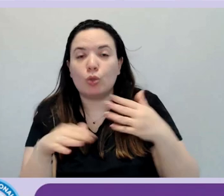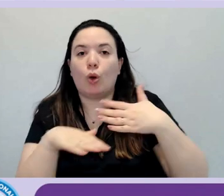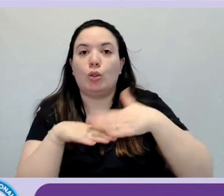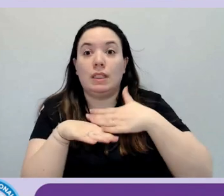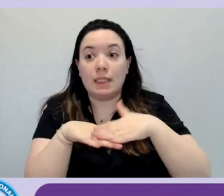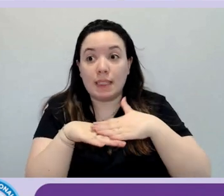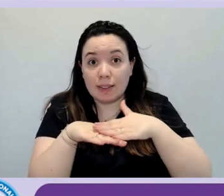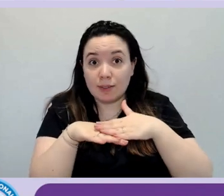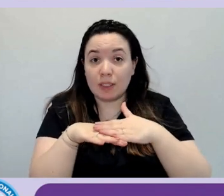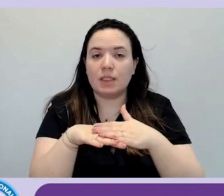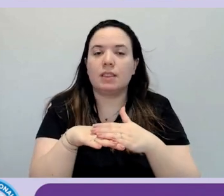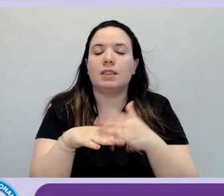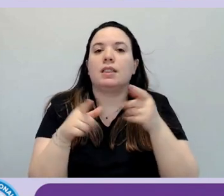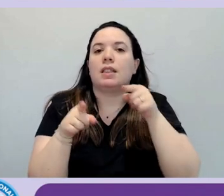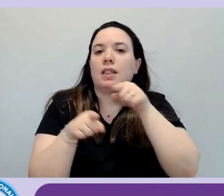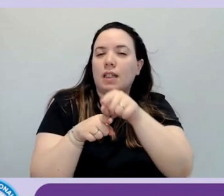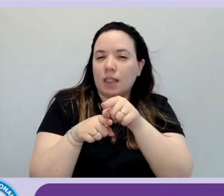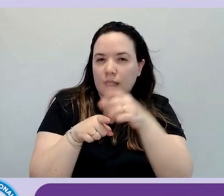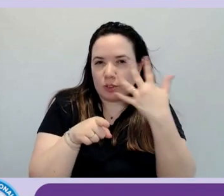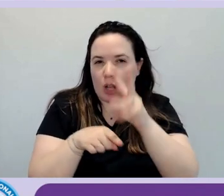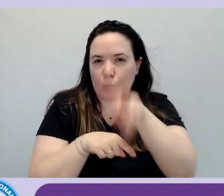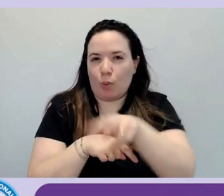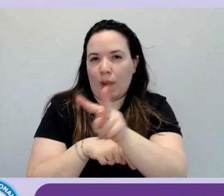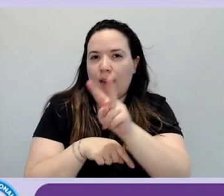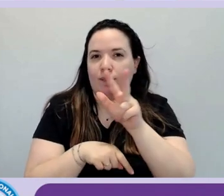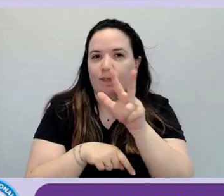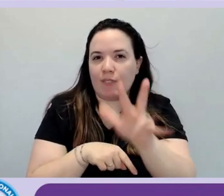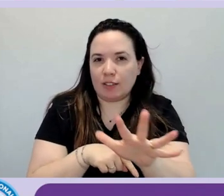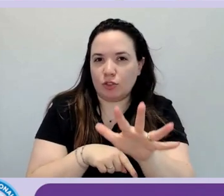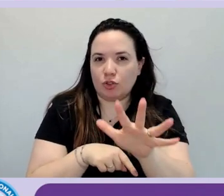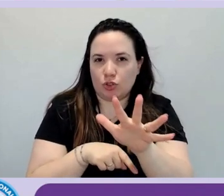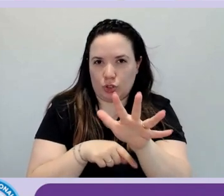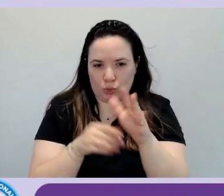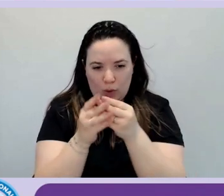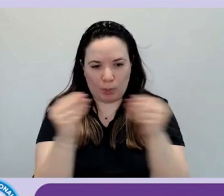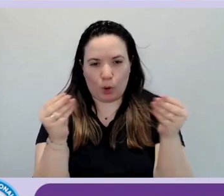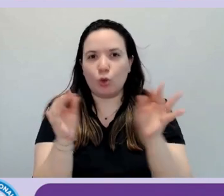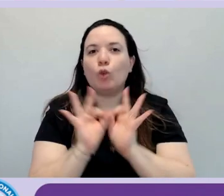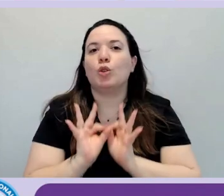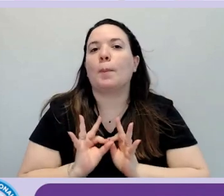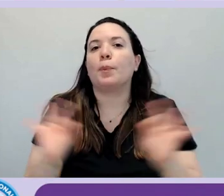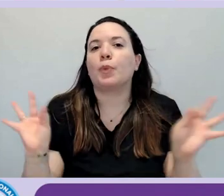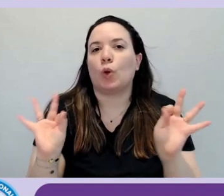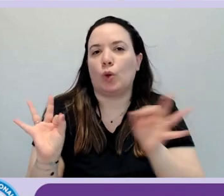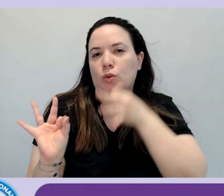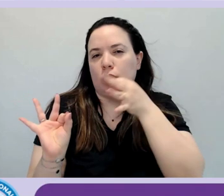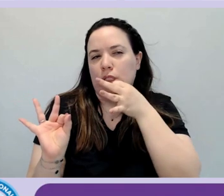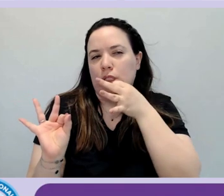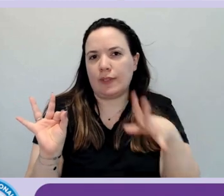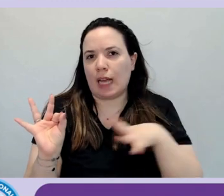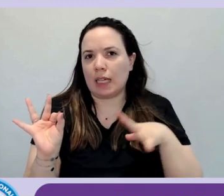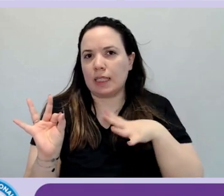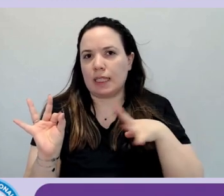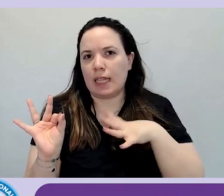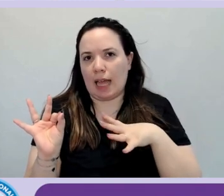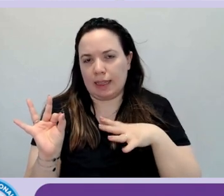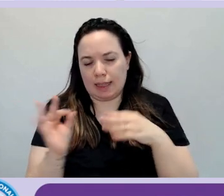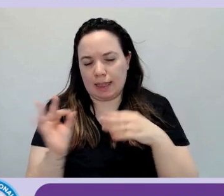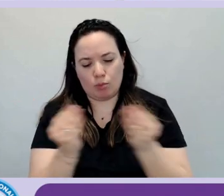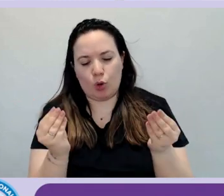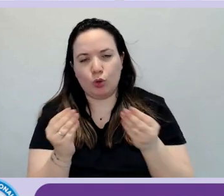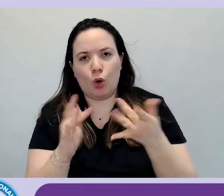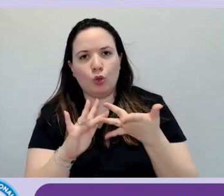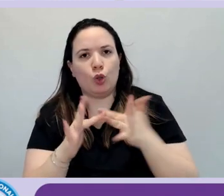norma per il 2025 e quindi significa anche per i vostri clienti avere un prodotto qualitativamente